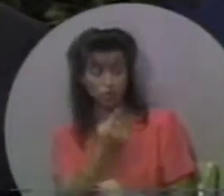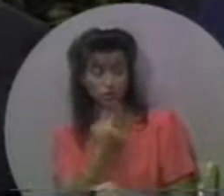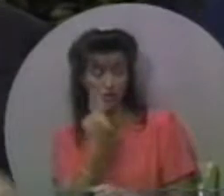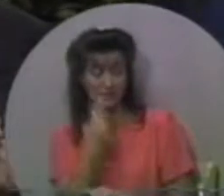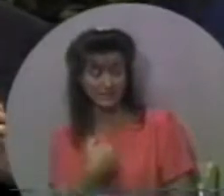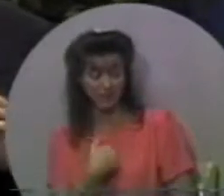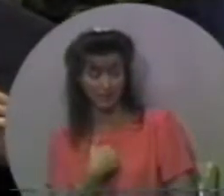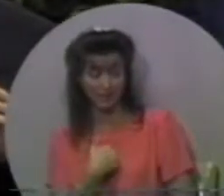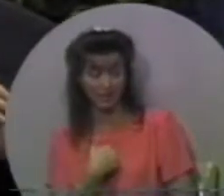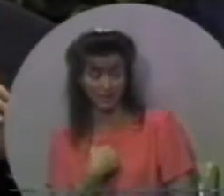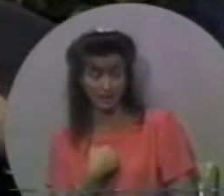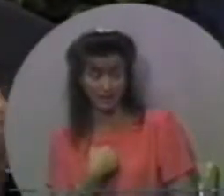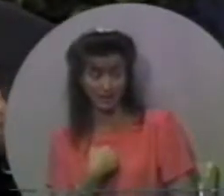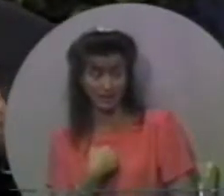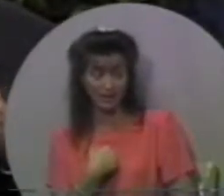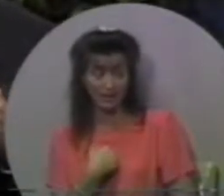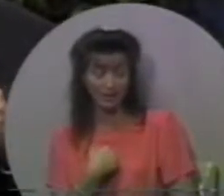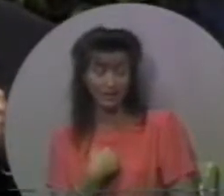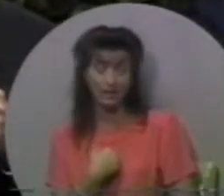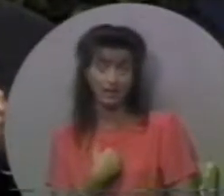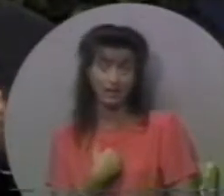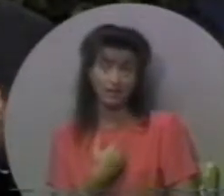приїхати і зустрітися з ним.